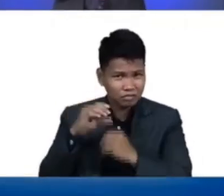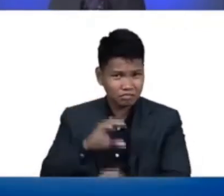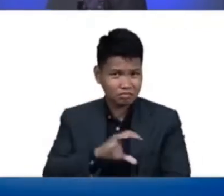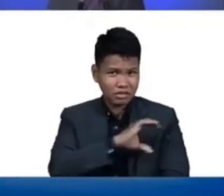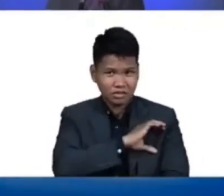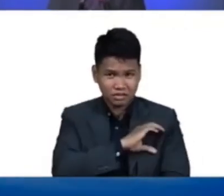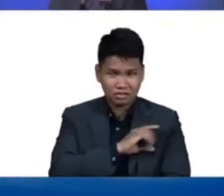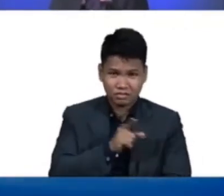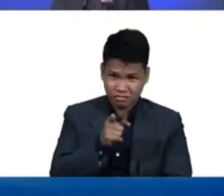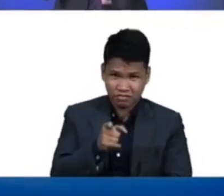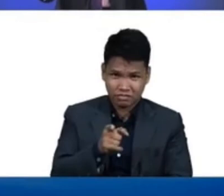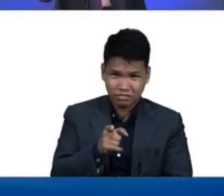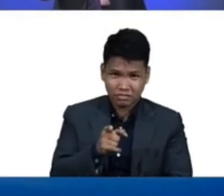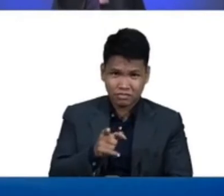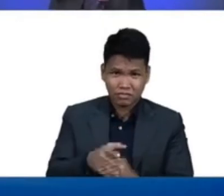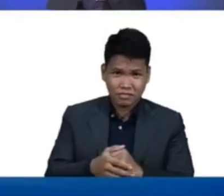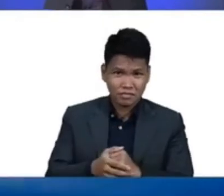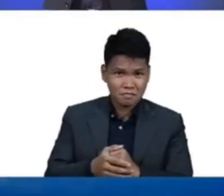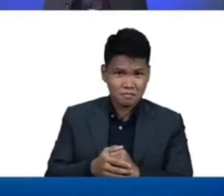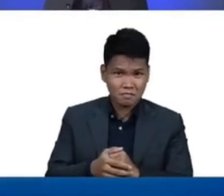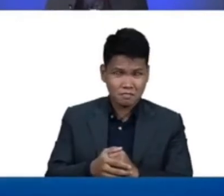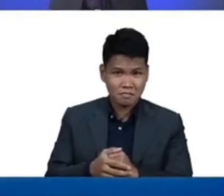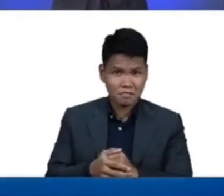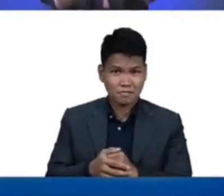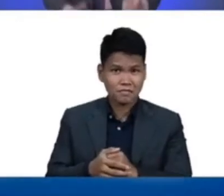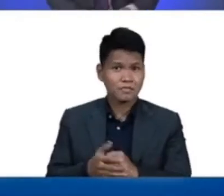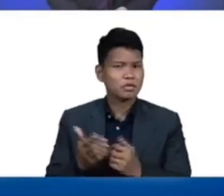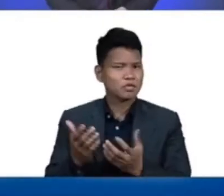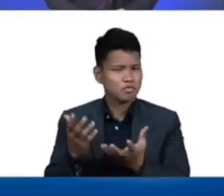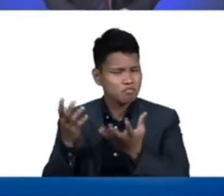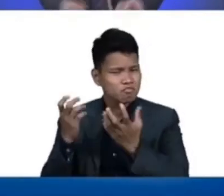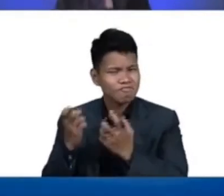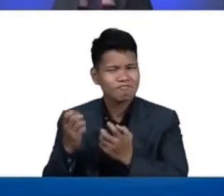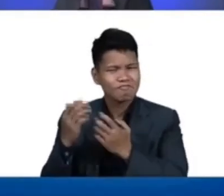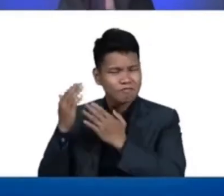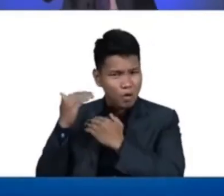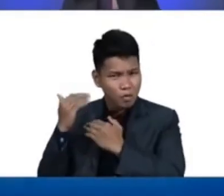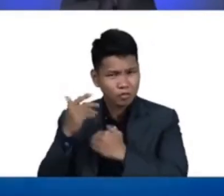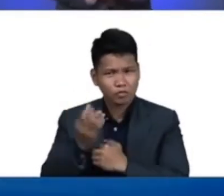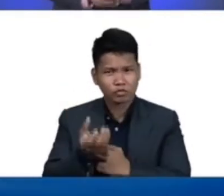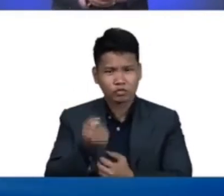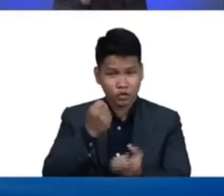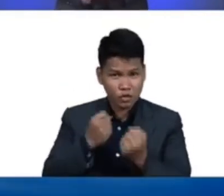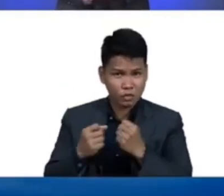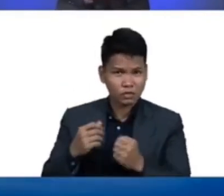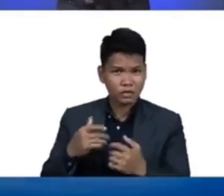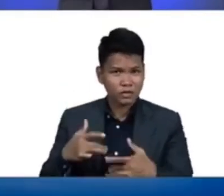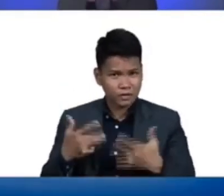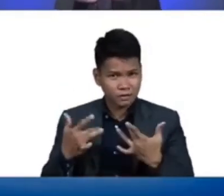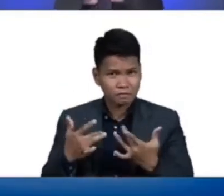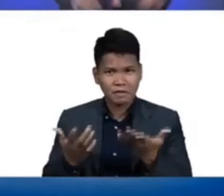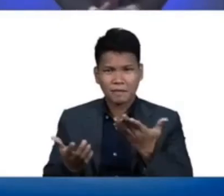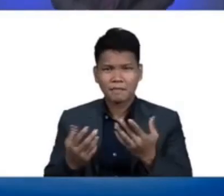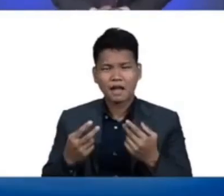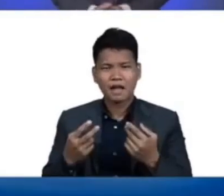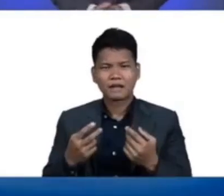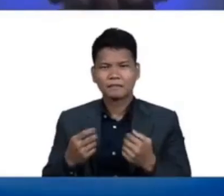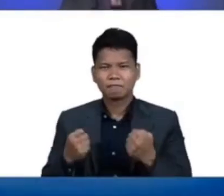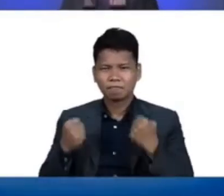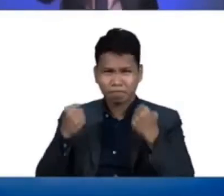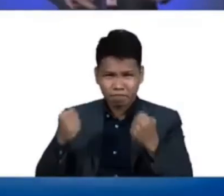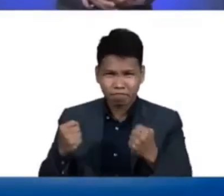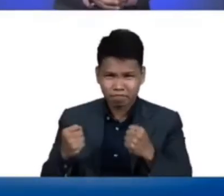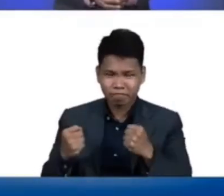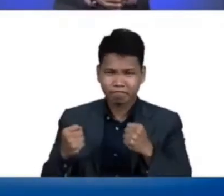nangangailangan po ba kayo ng hope sa inyong buhay at courage sa inyong buhay lakas na loob